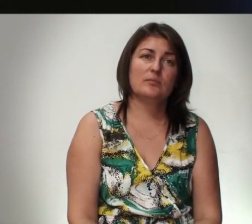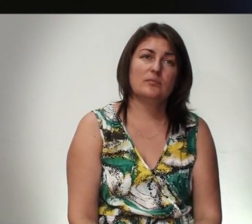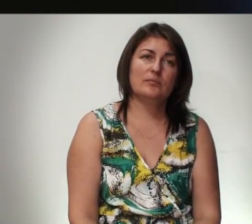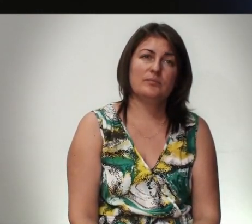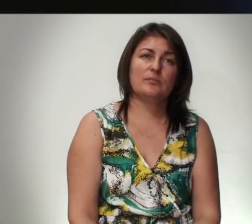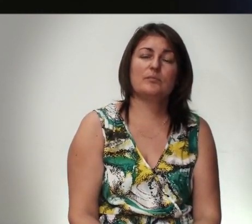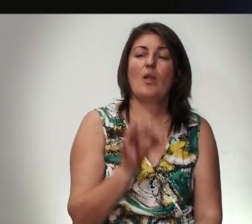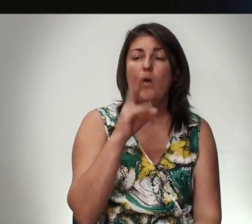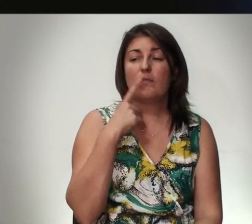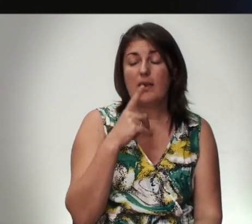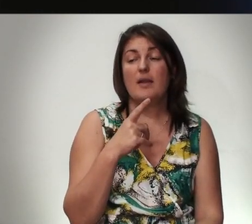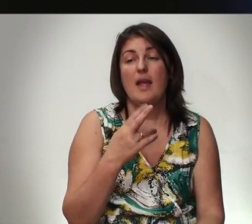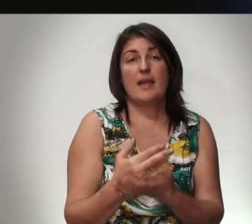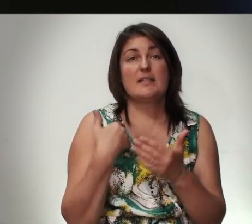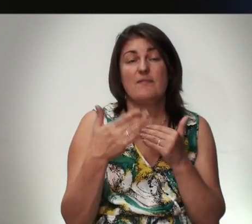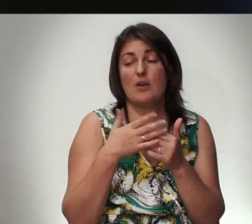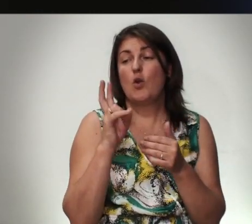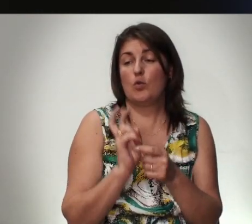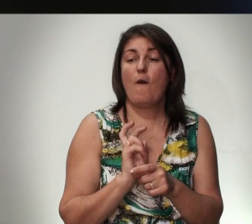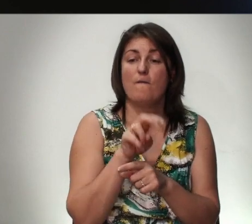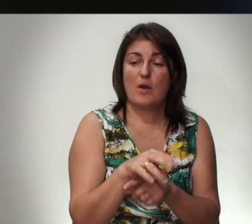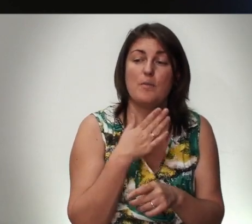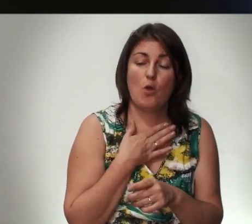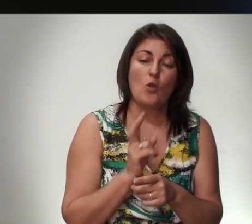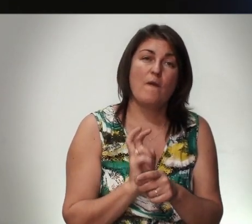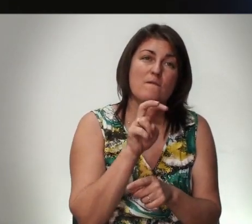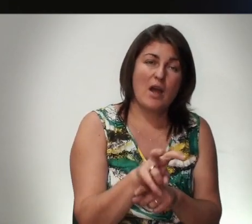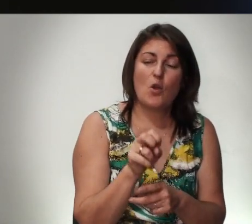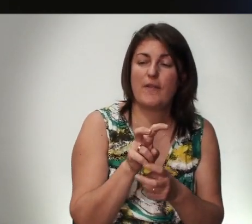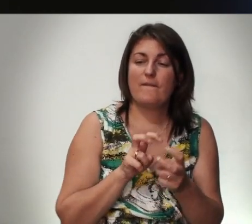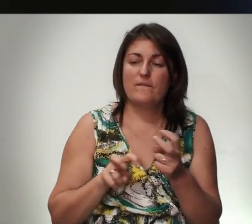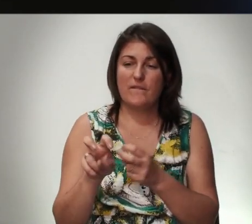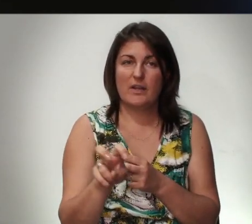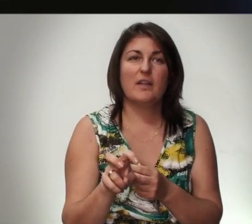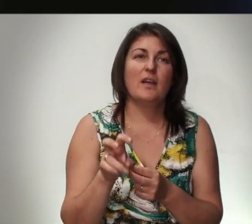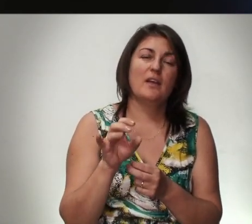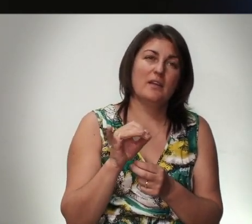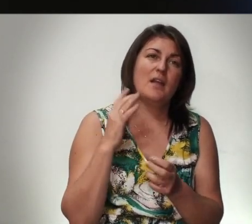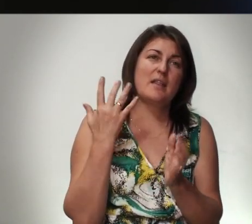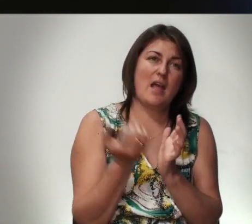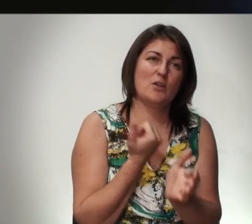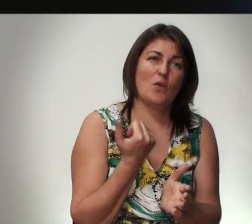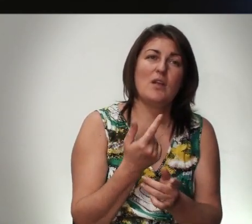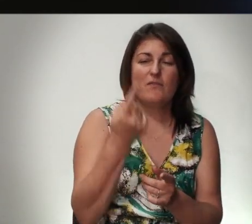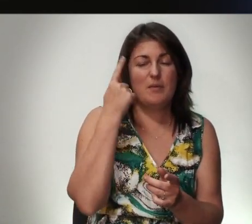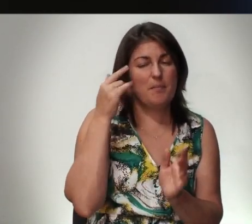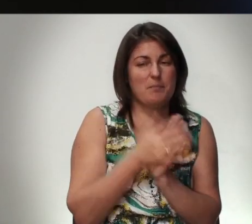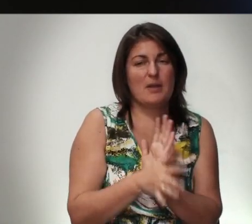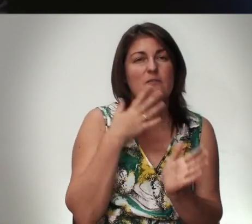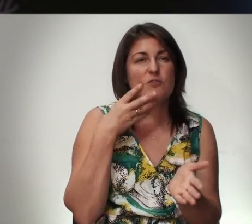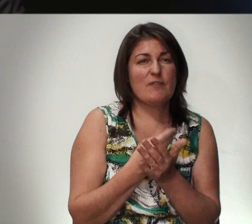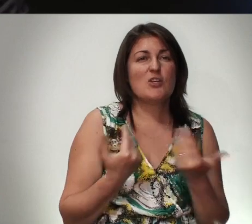Он Говорит Я Есим Дверь Кто Войдет Мною Тот Войдет И Войдет И Пажет Найдет Понимаете В своей Жизни